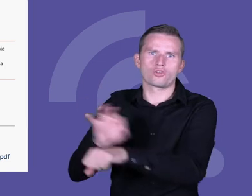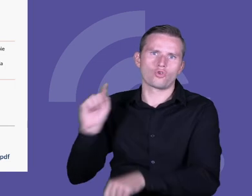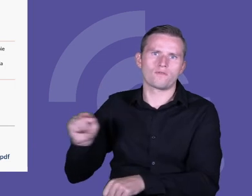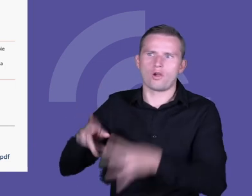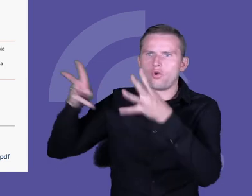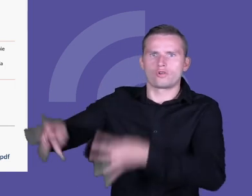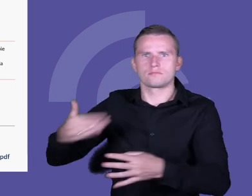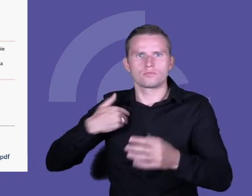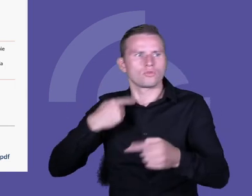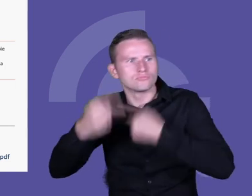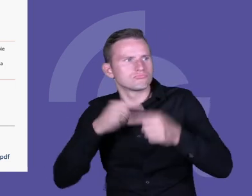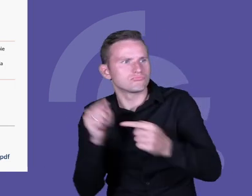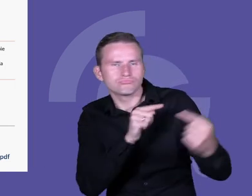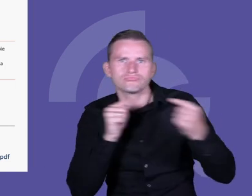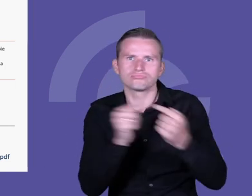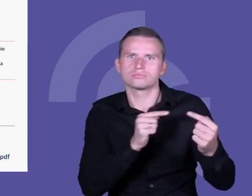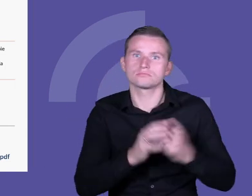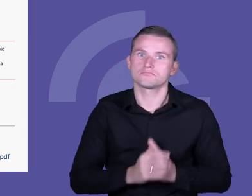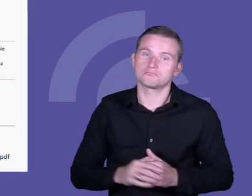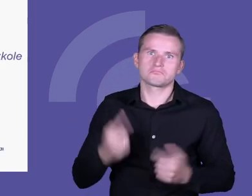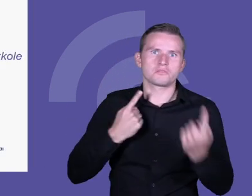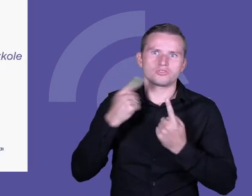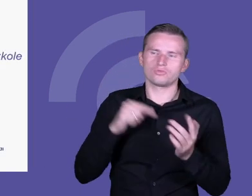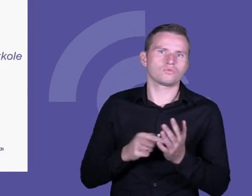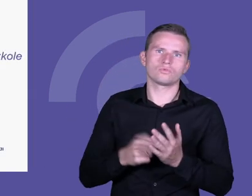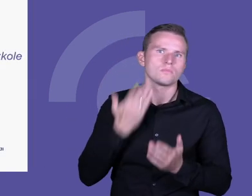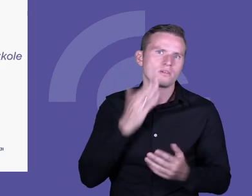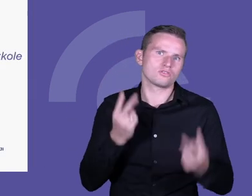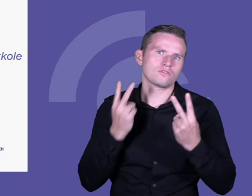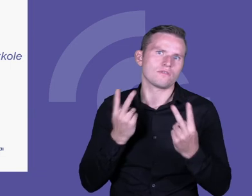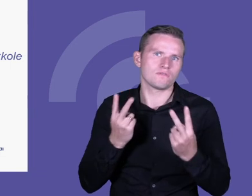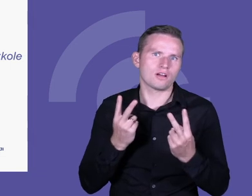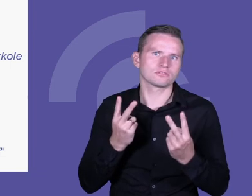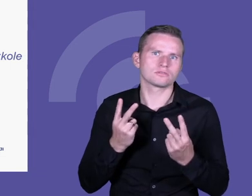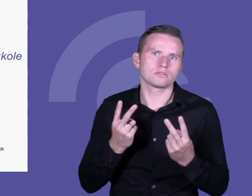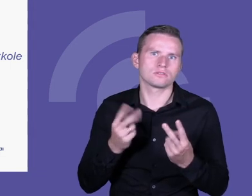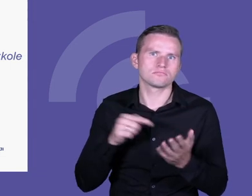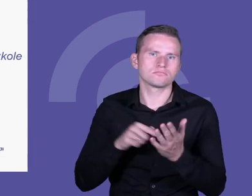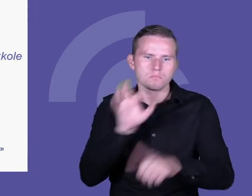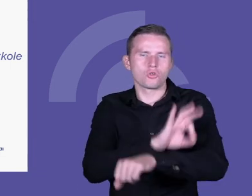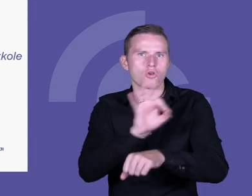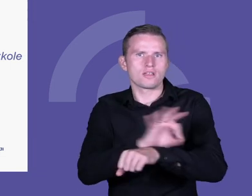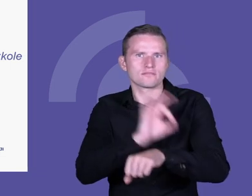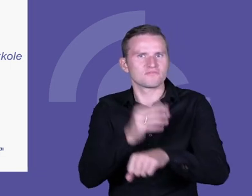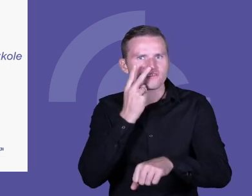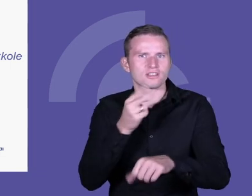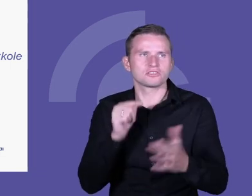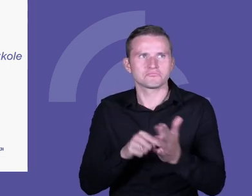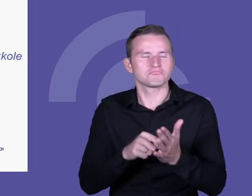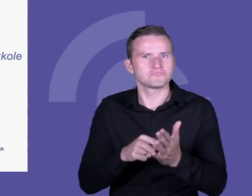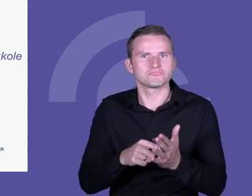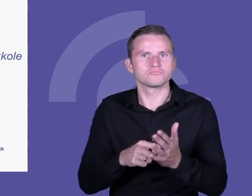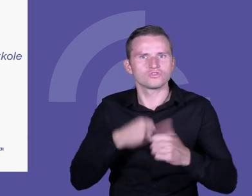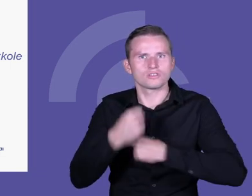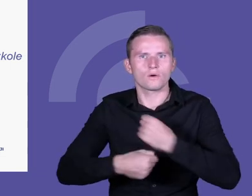się, mi wydaje się, że to jest bardzo ważny element, aspekt tego, naszego projektu. No i to